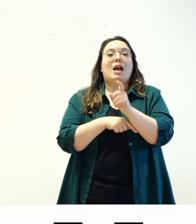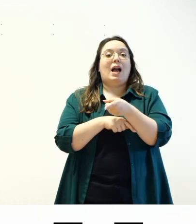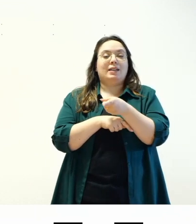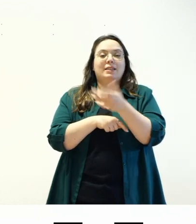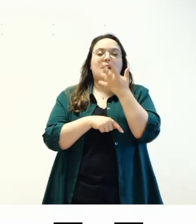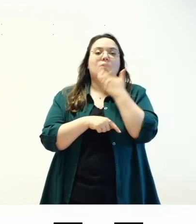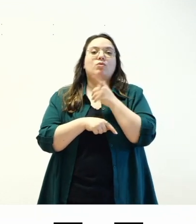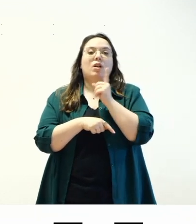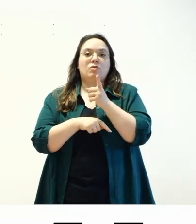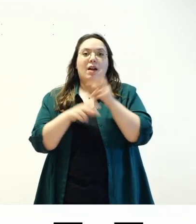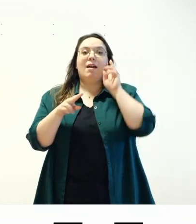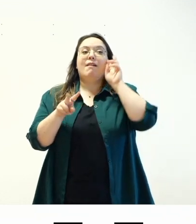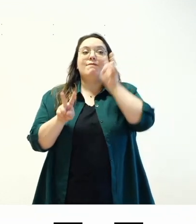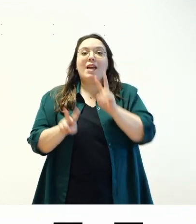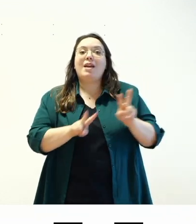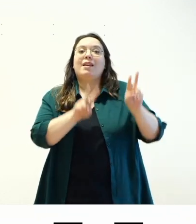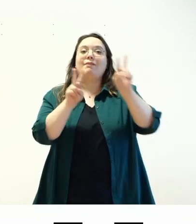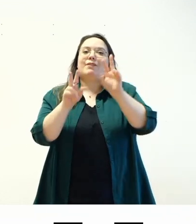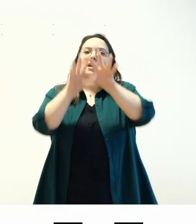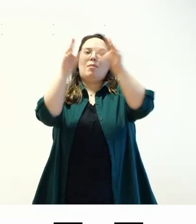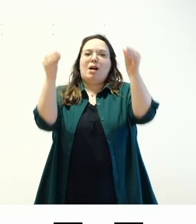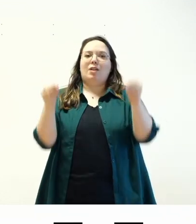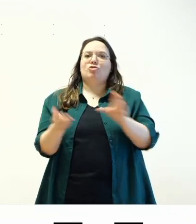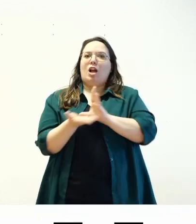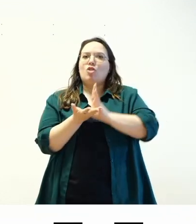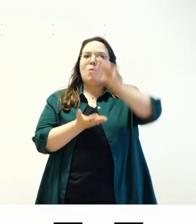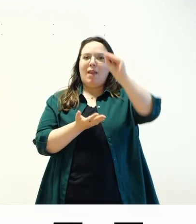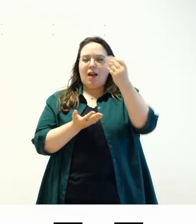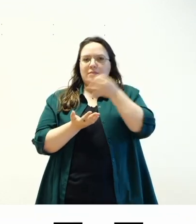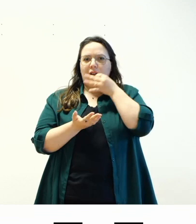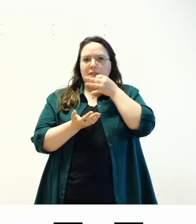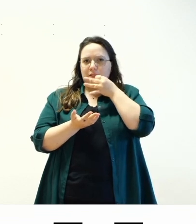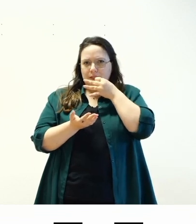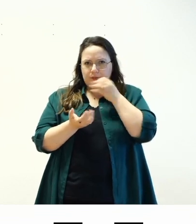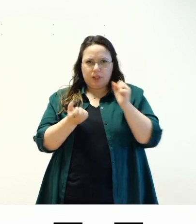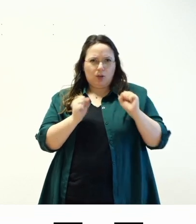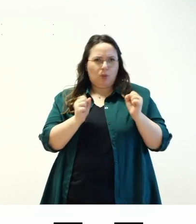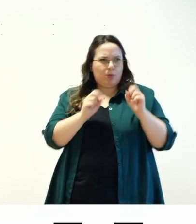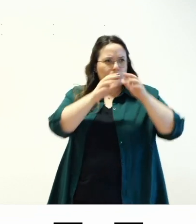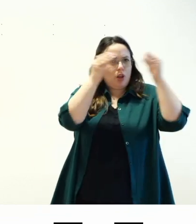verifica sull'intera pagina quindi in realtà io non posso dire che un tema rispetta le wcag